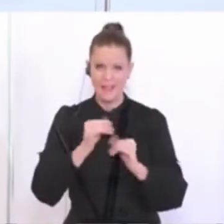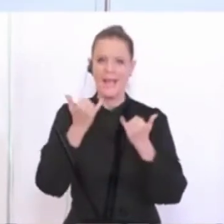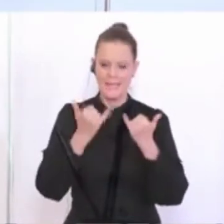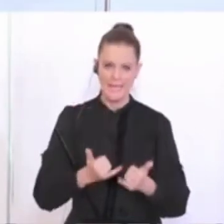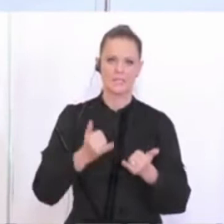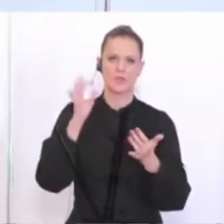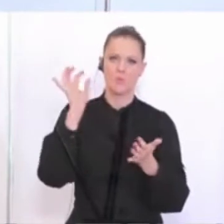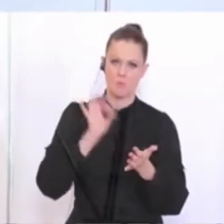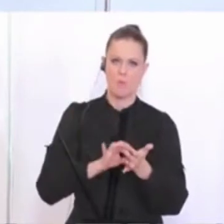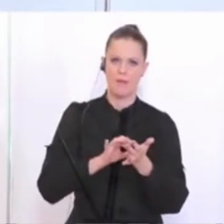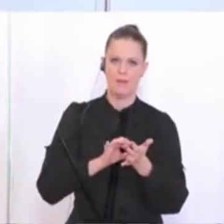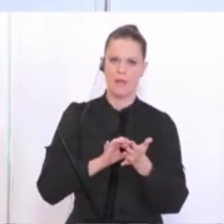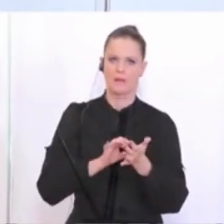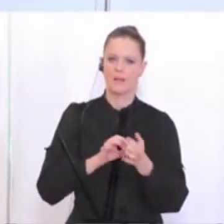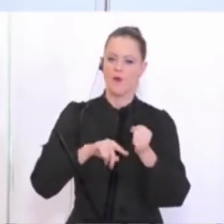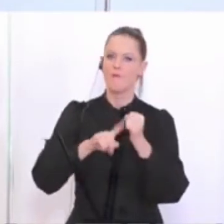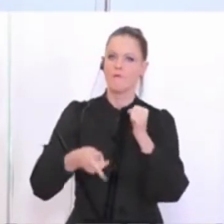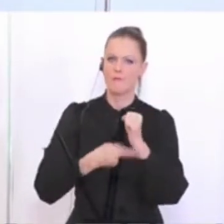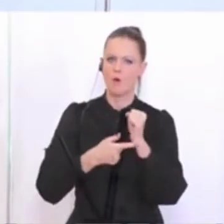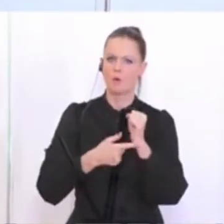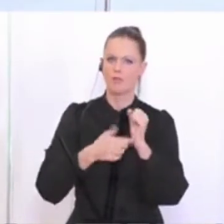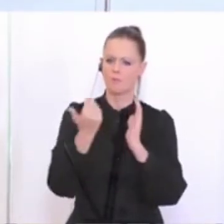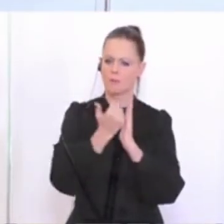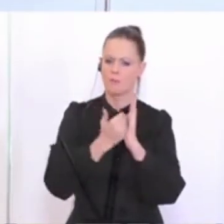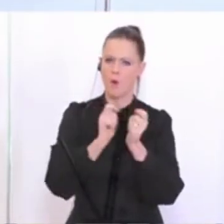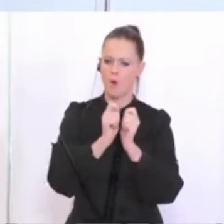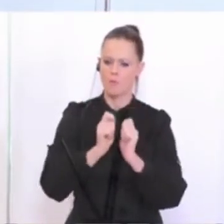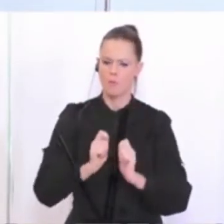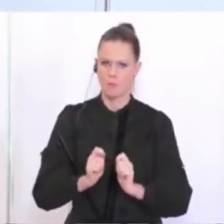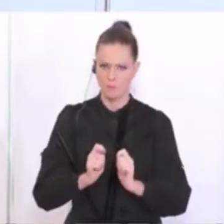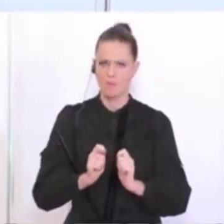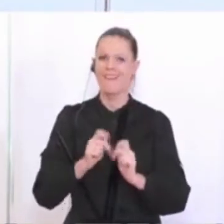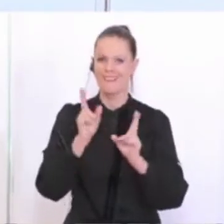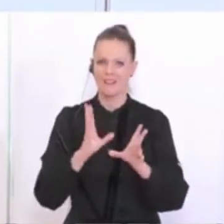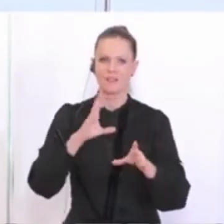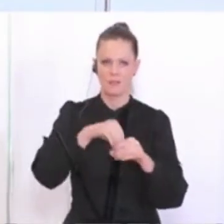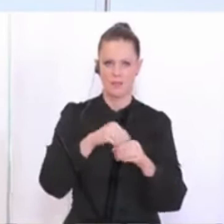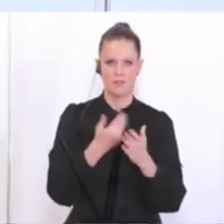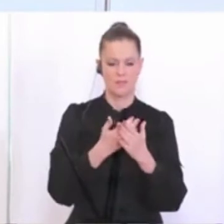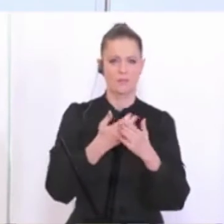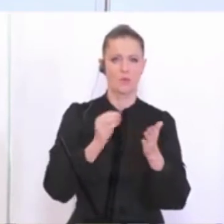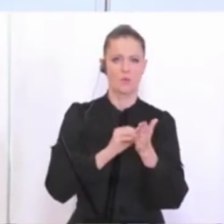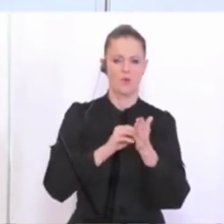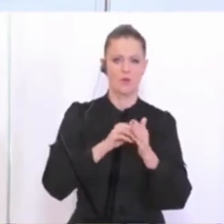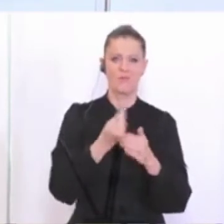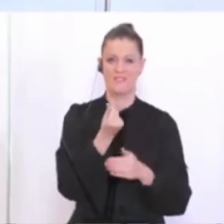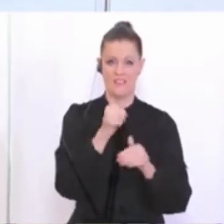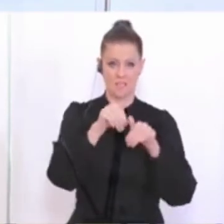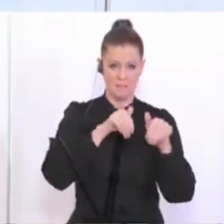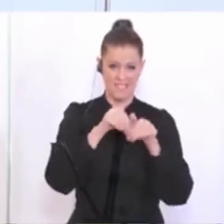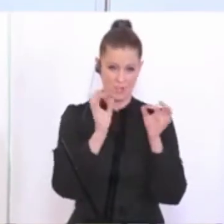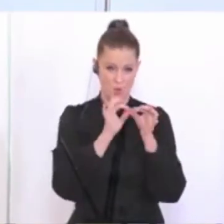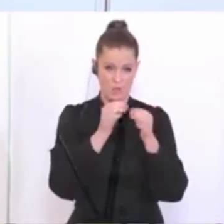eben geschaffen. Und wir sind intensiv und in dieser Woche eben noch mit dem Finanzminister in Kontakt. Und wir sind